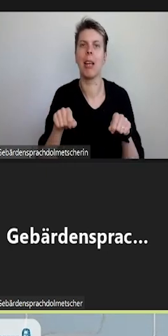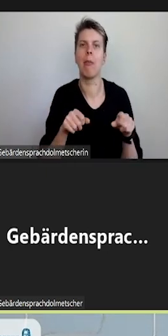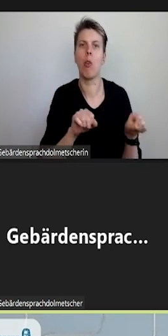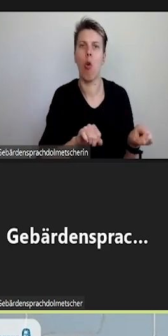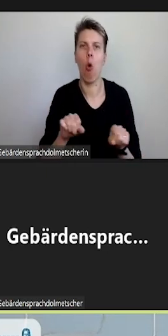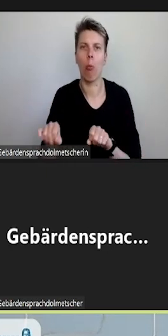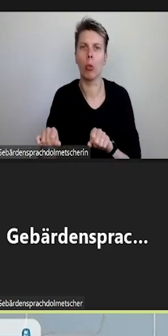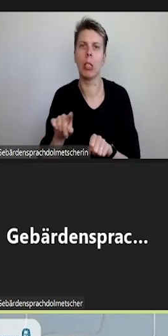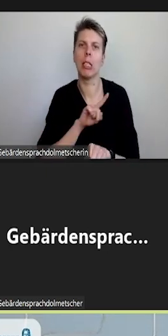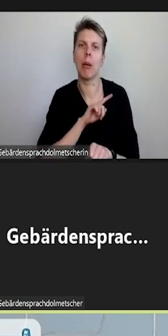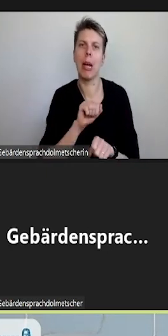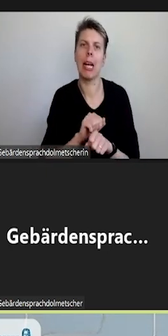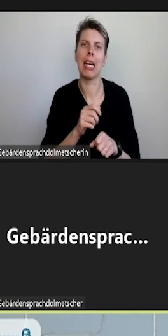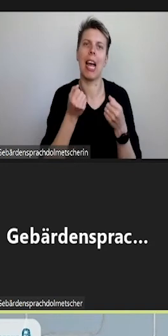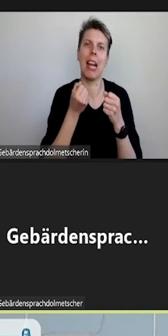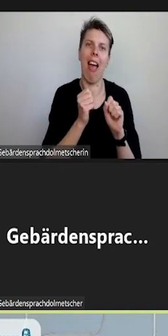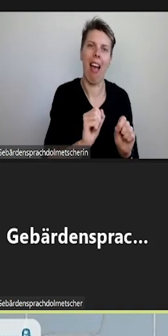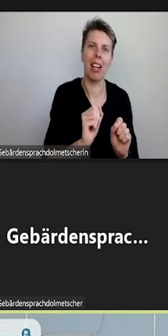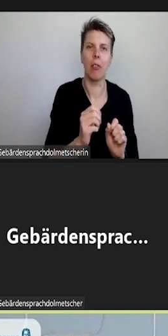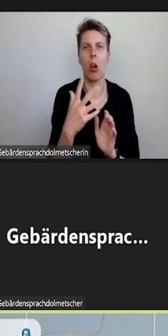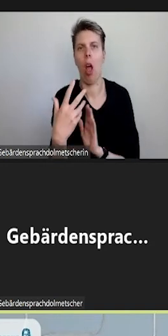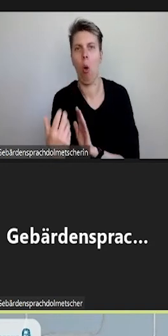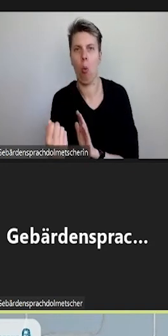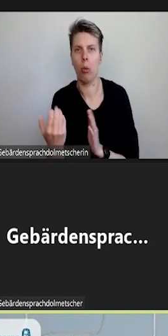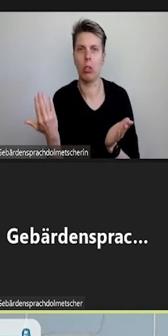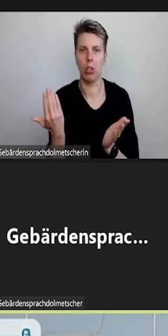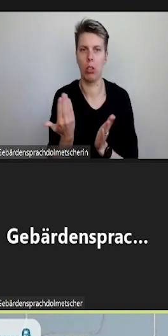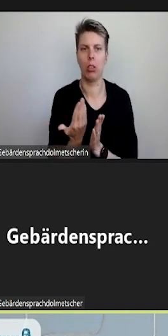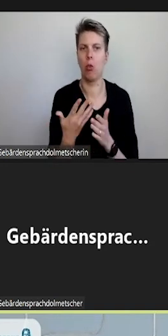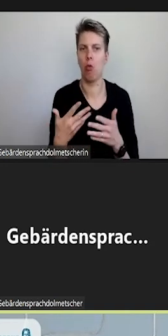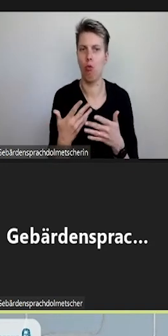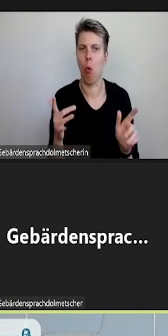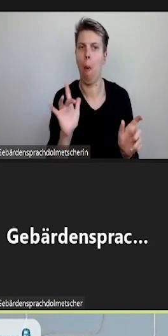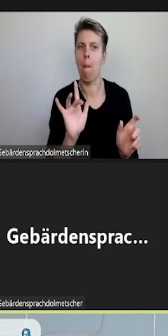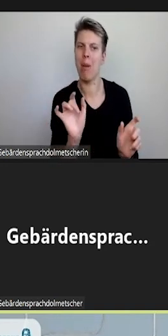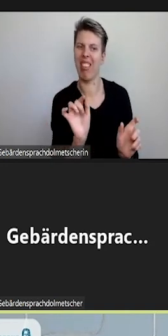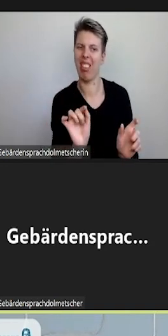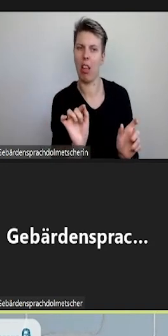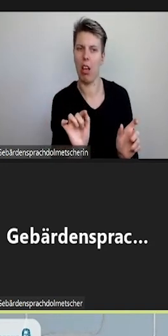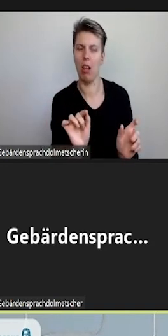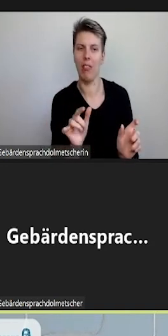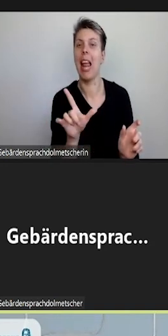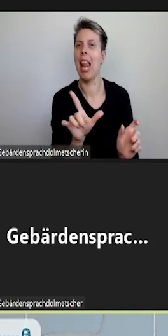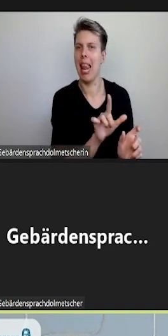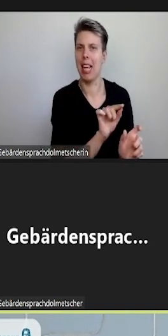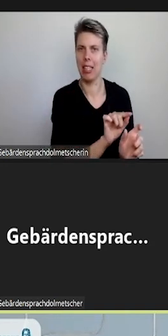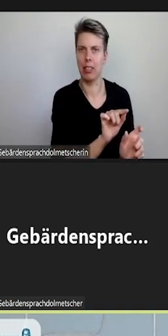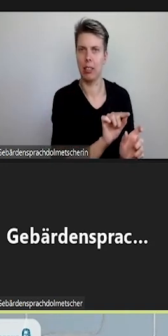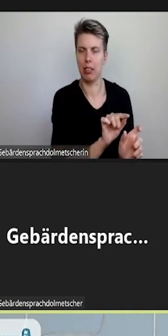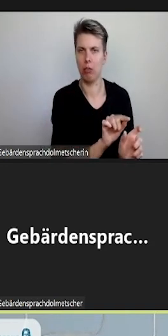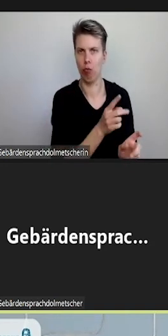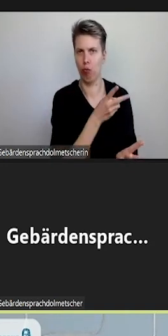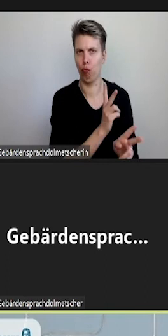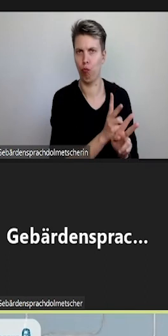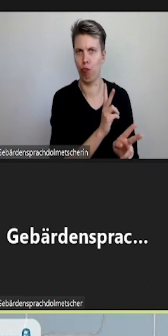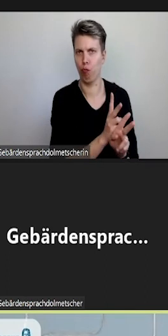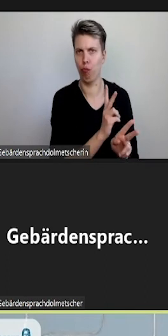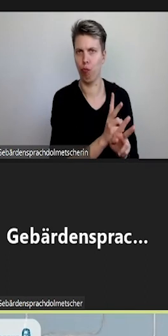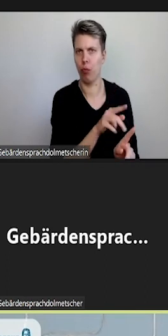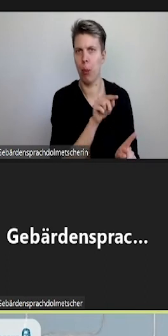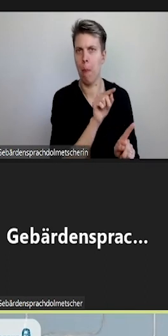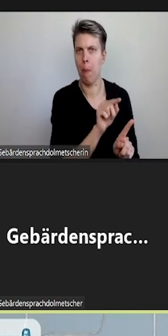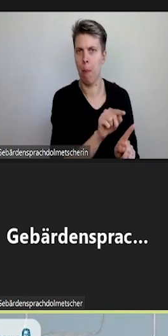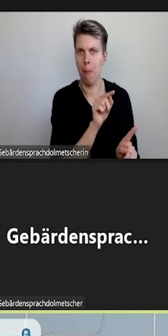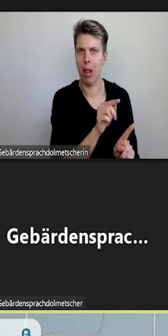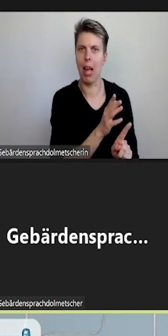ein und ausschalten kann. Diese befinden sich in der Mitte, also links ist der geläufige Play, nach vorne, nach